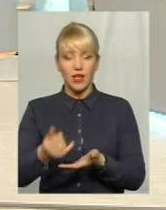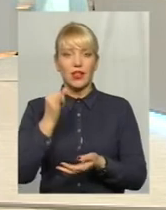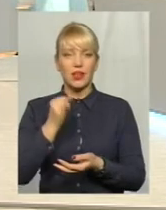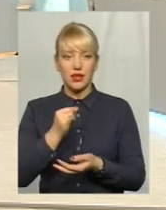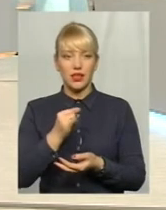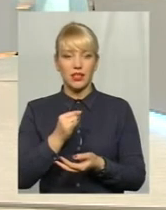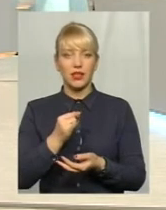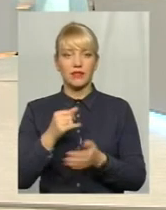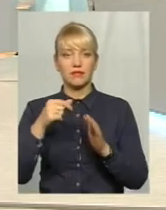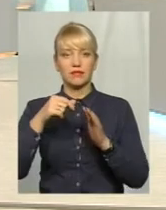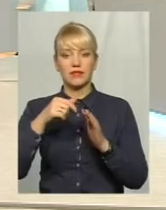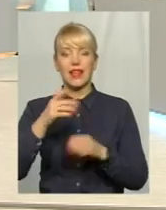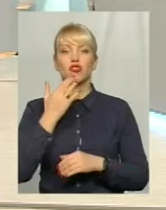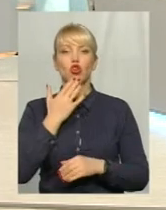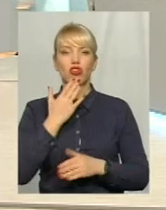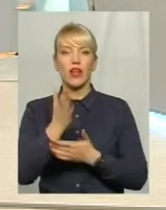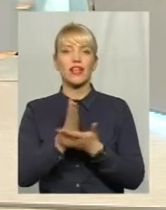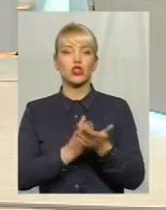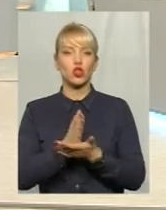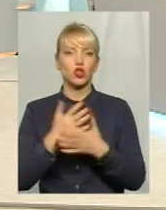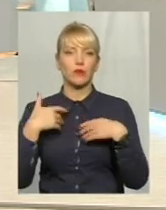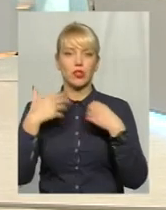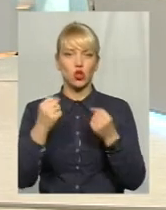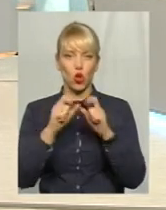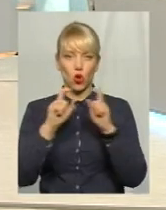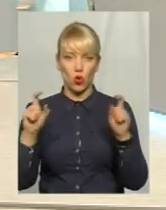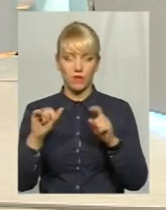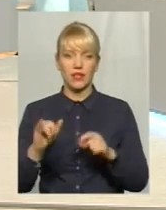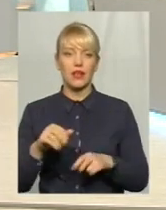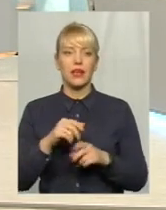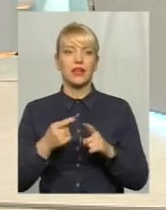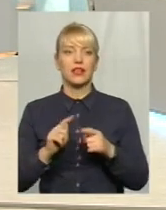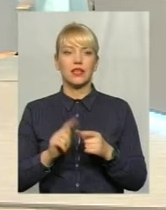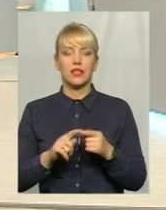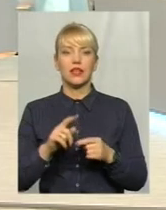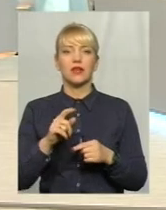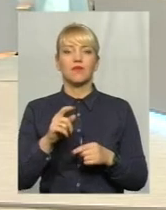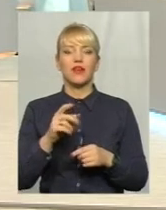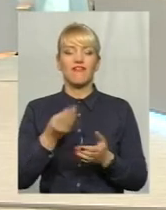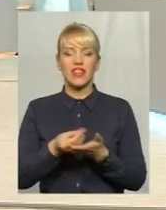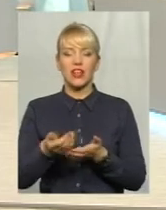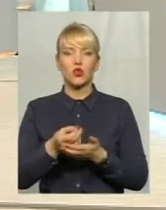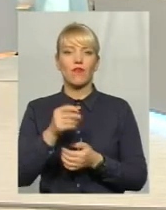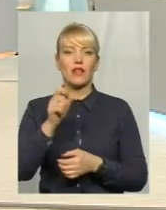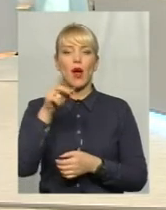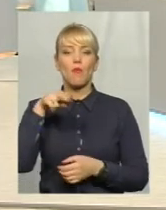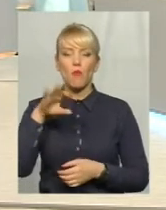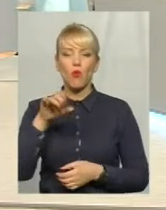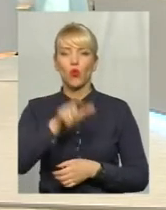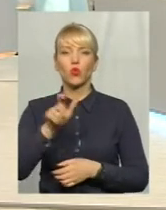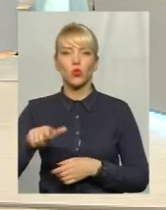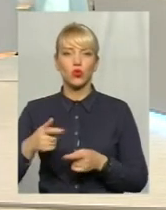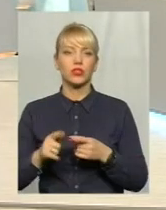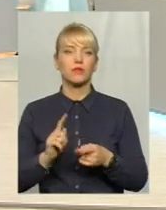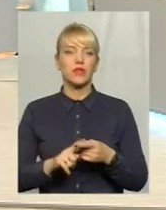Тобто, Національна служба здоров'я і фінансування оце подушне, коли гроші ходять за пацієнтом, воно вступить в дію вже